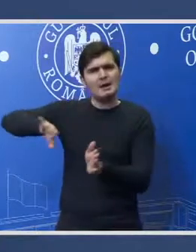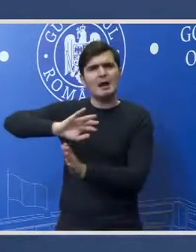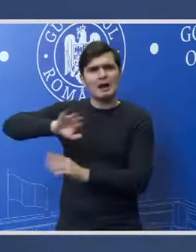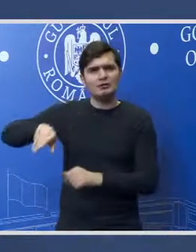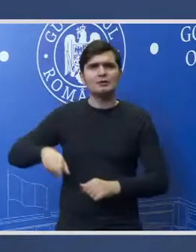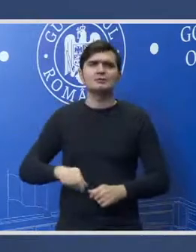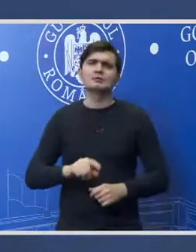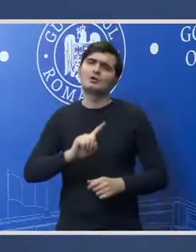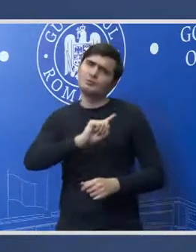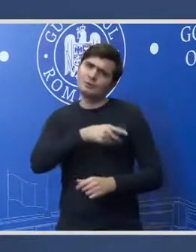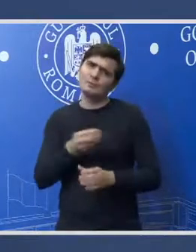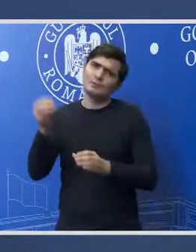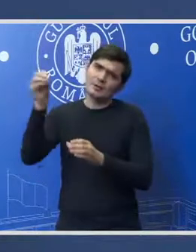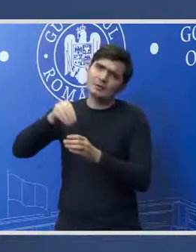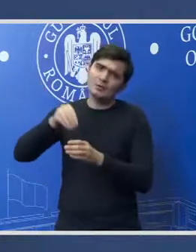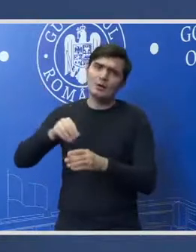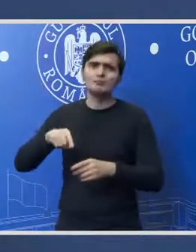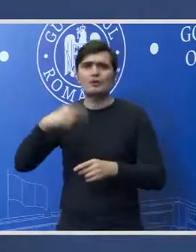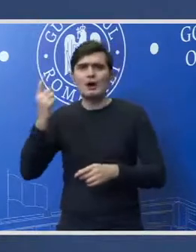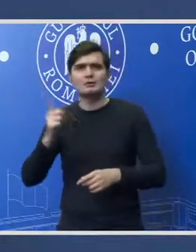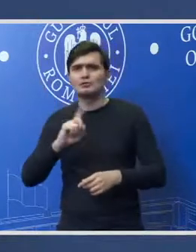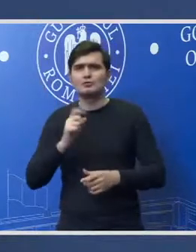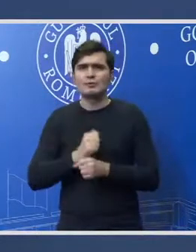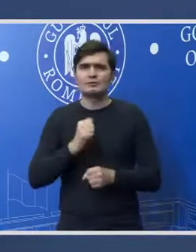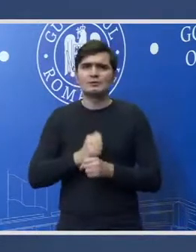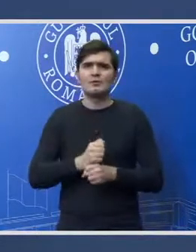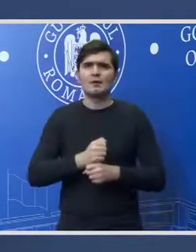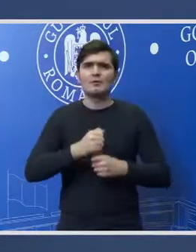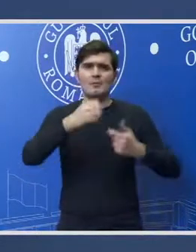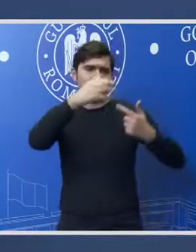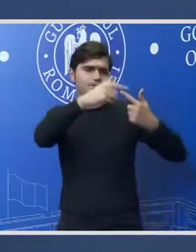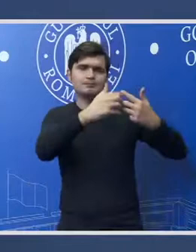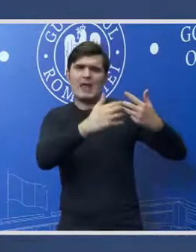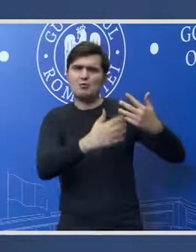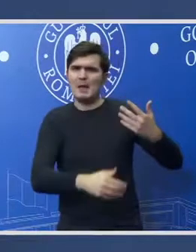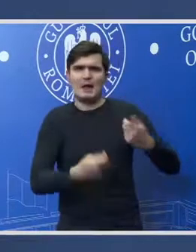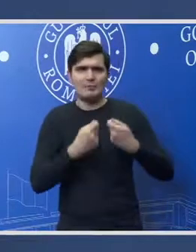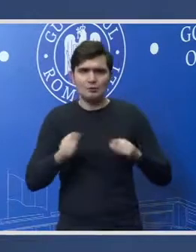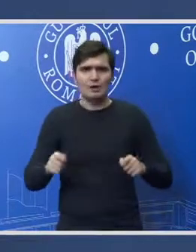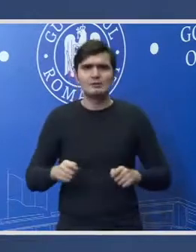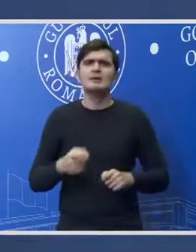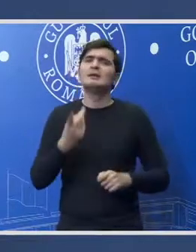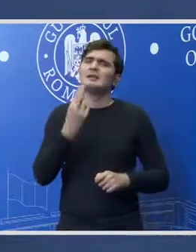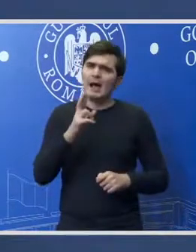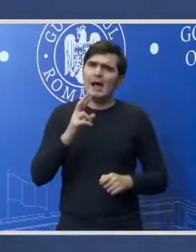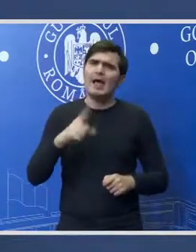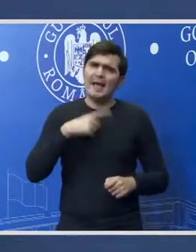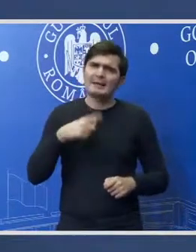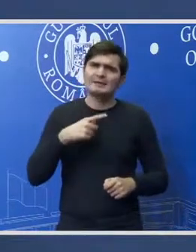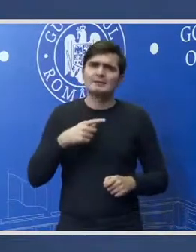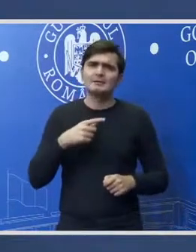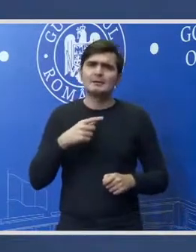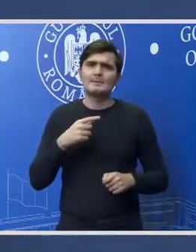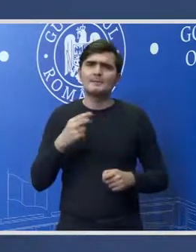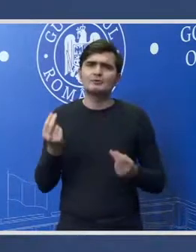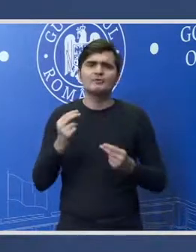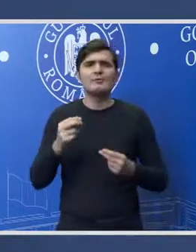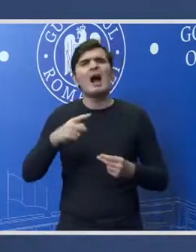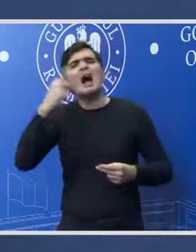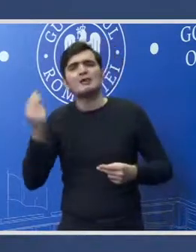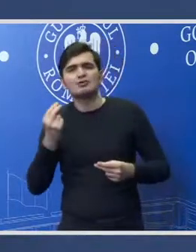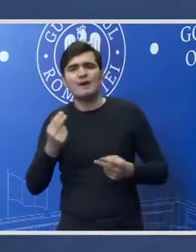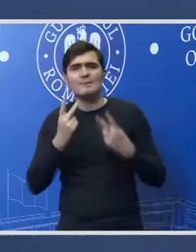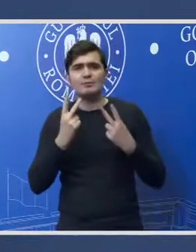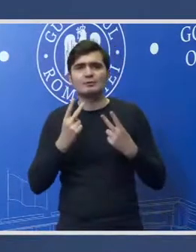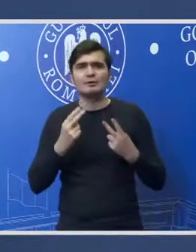la care se pot adăuga dar nu voi face o enumerare exhaustivă acum se adaugă de fapt cu totul și cu totul altceva